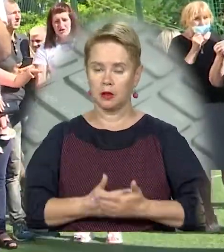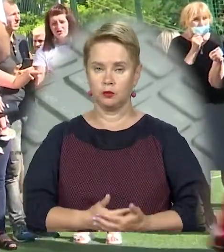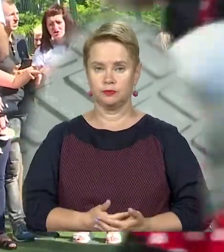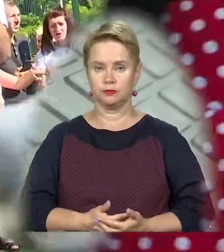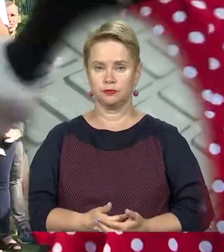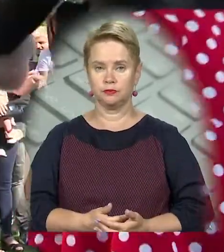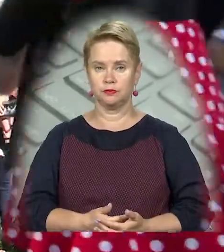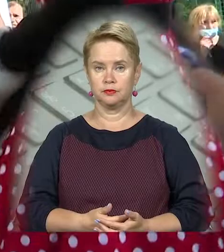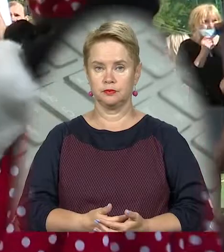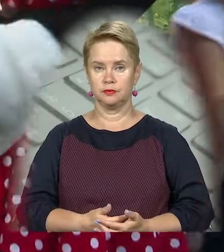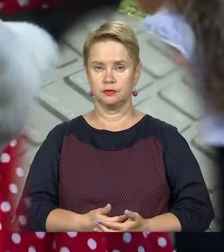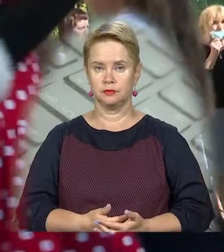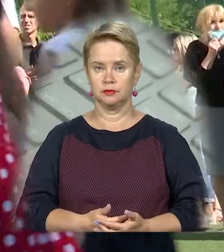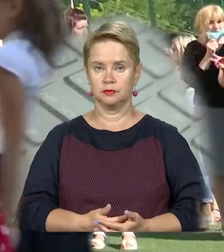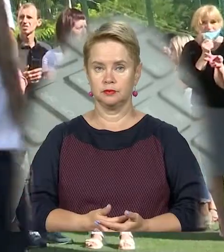телеканалу.